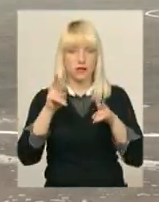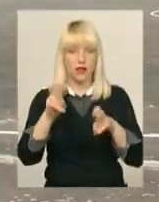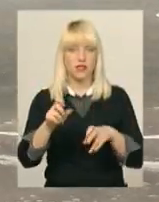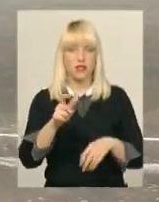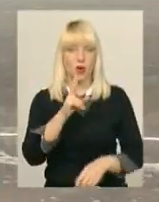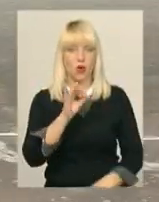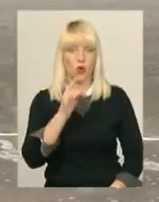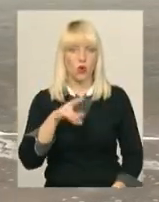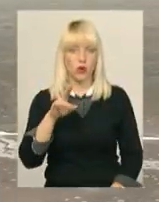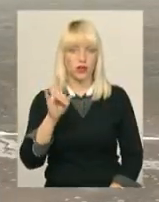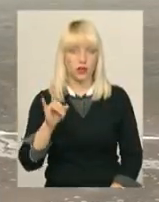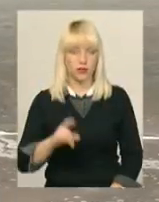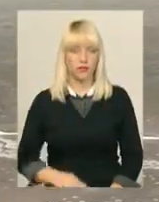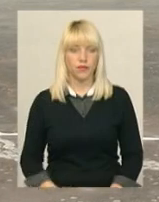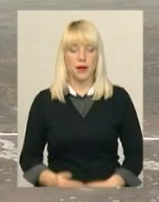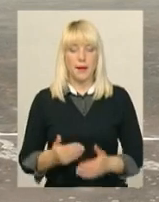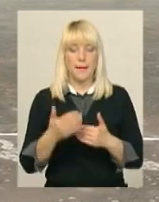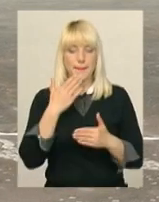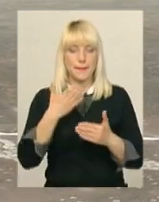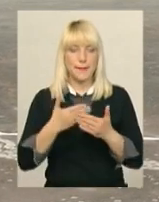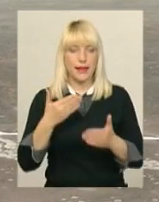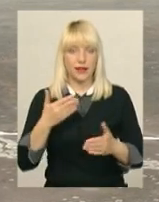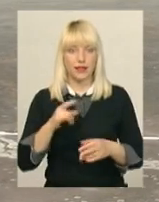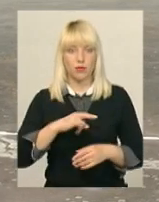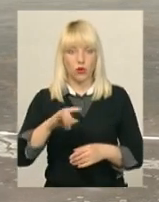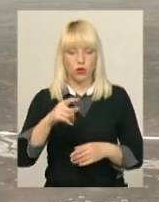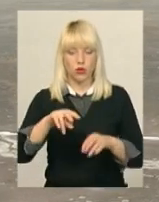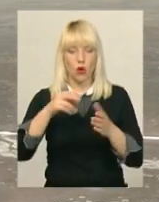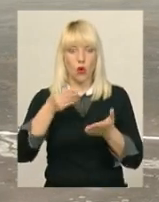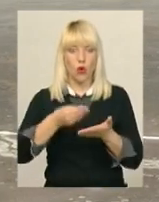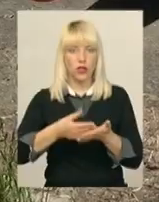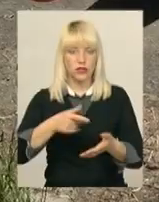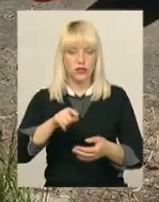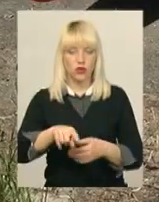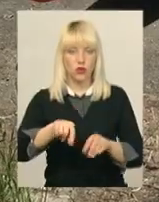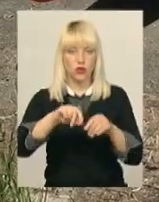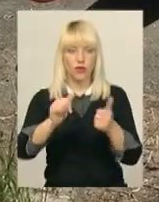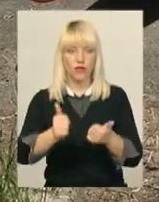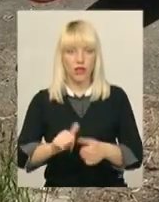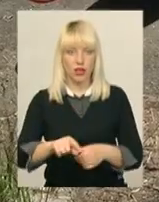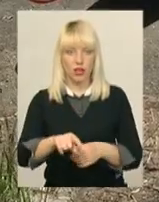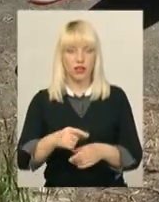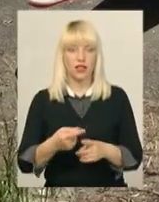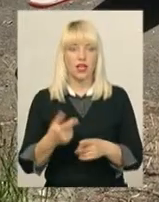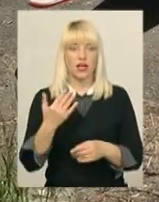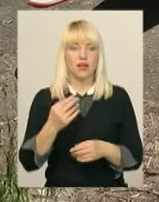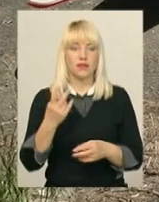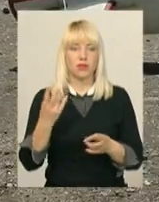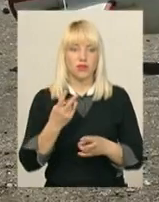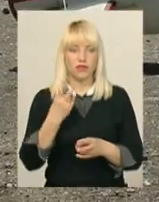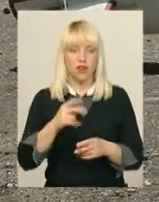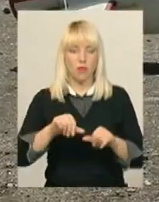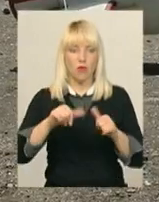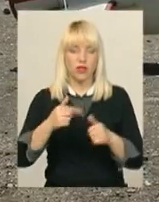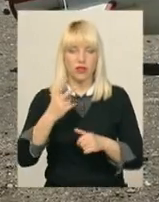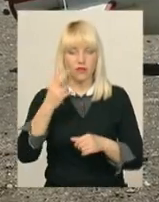Перед польотами судді оцінюють зовнішній вигляд моделі та її відповідність оригіналу. Модель літака громадянського призначення УТ-2 хмельничанина